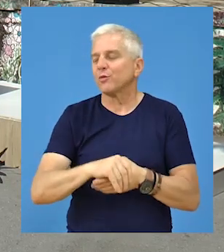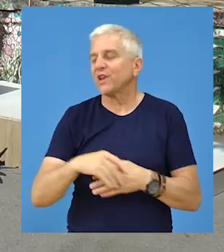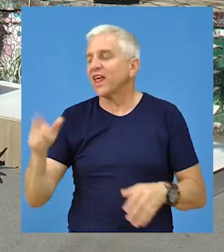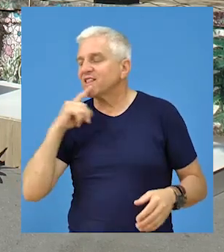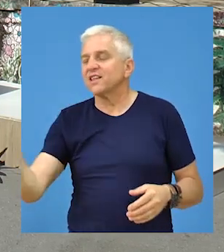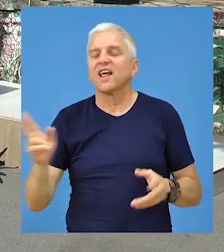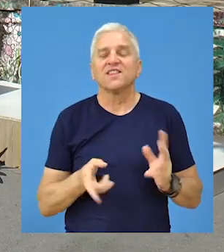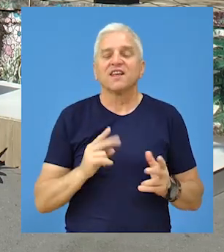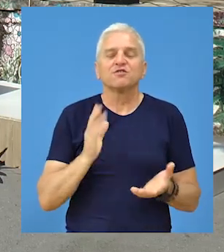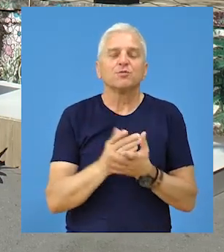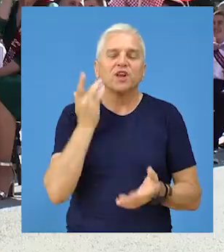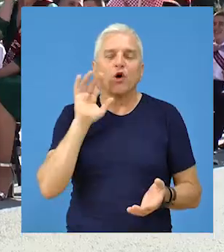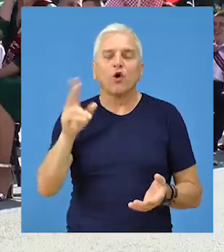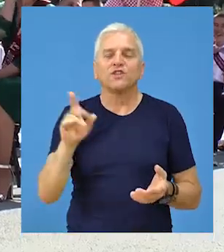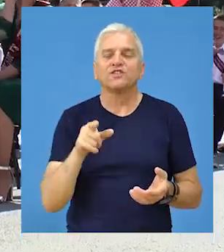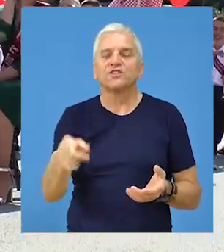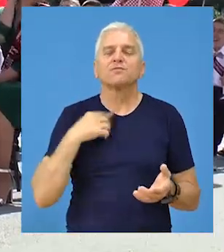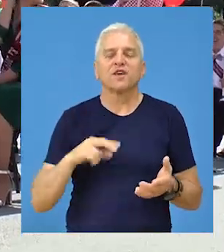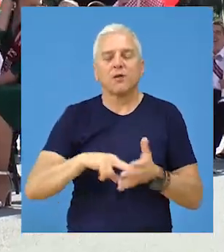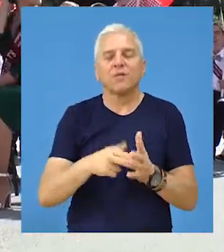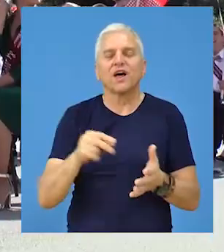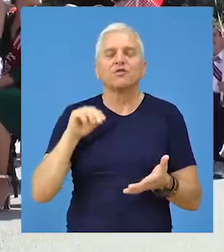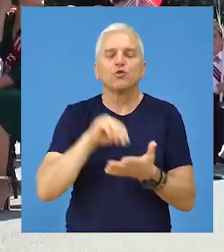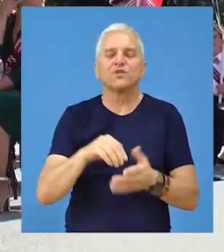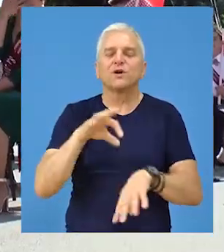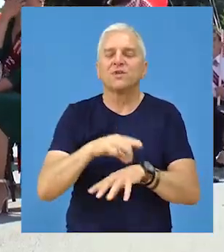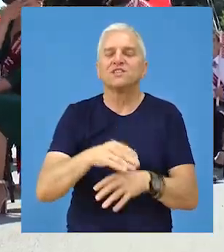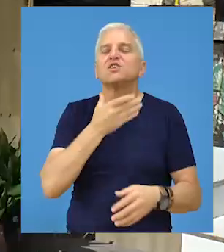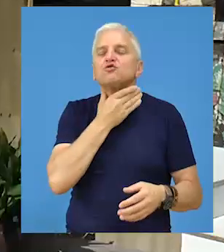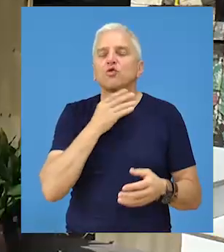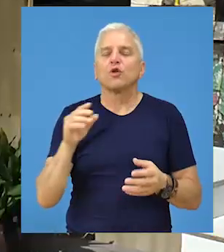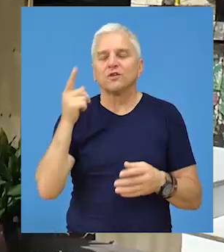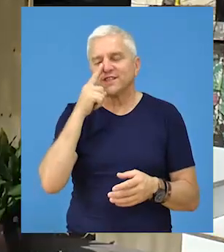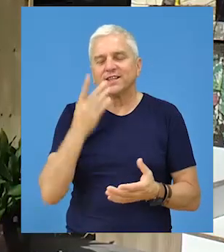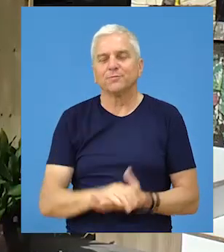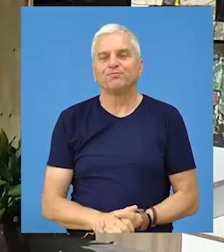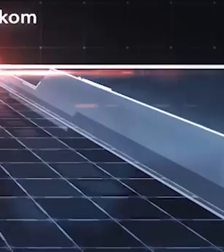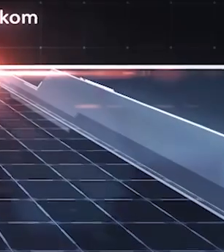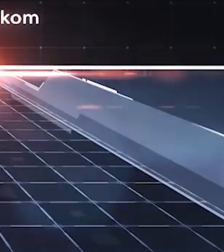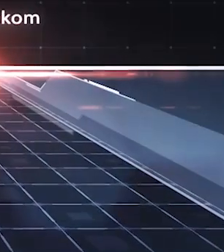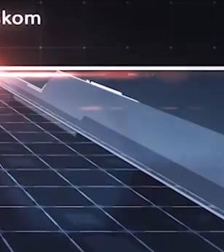ovakve vršnjake. Nastavnici su bili odlični. Planiram da upišem medicinsku školu u Senti.